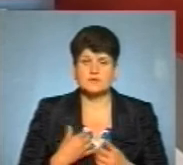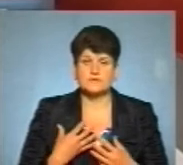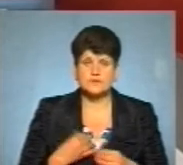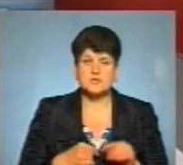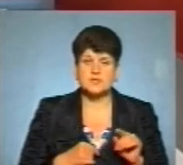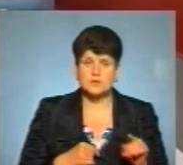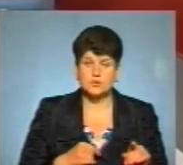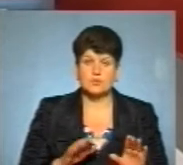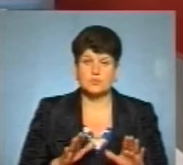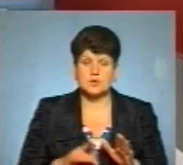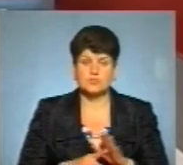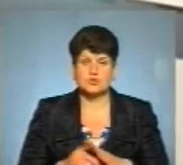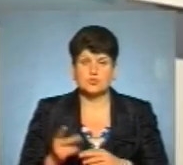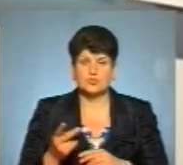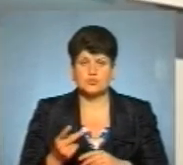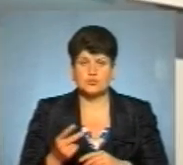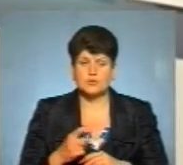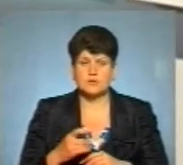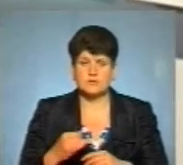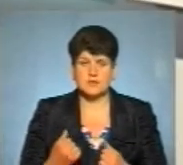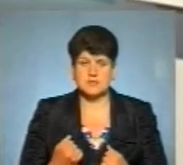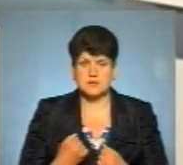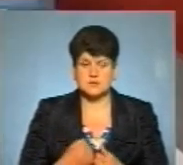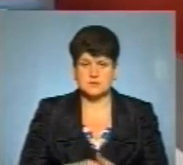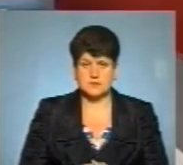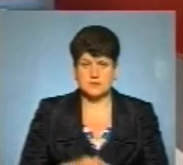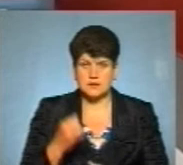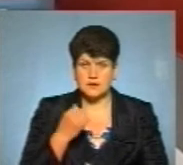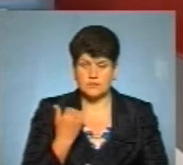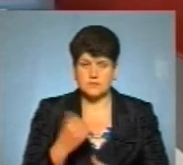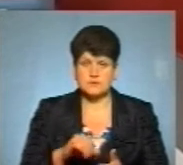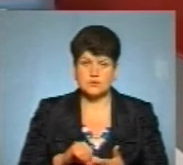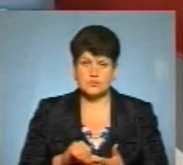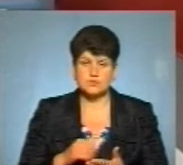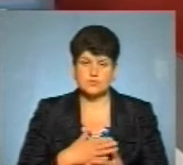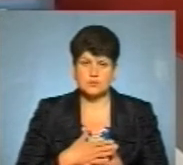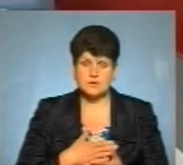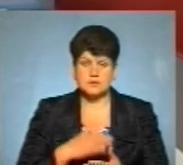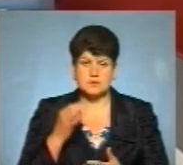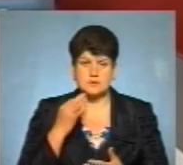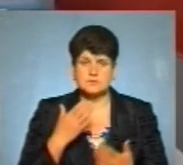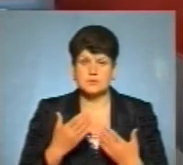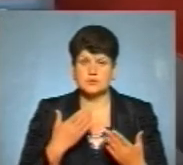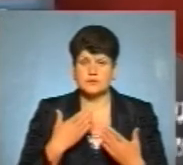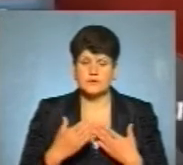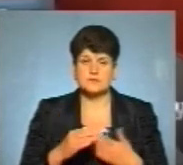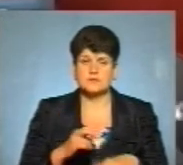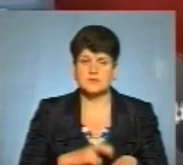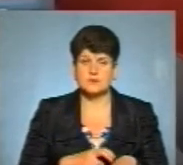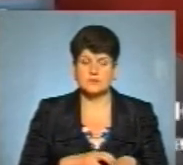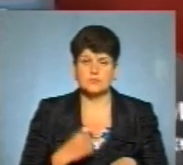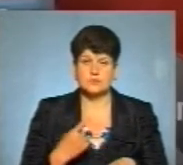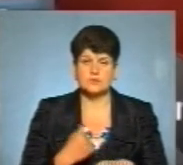момент, на початок, другої хвилі, захистить. А я дякую вам за участь у нашому ефірі. Нагадаю, що ми спілкувалися з епідеміологом